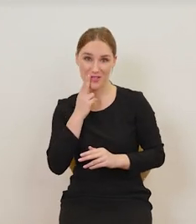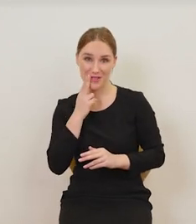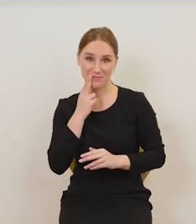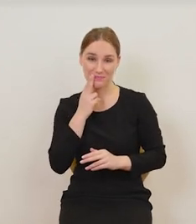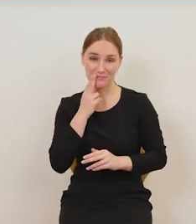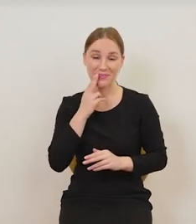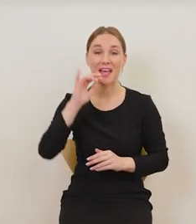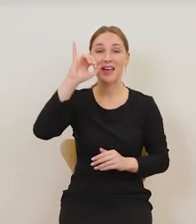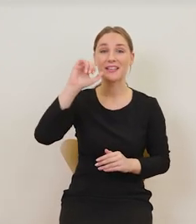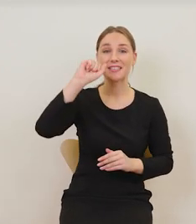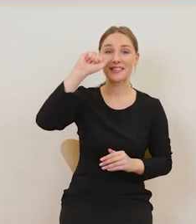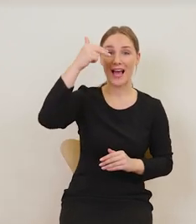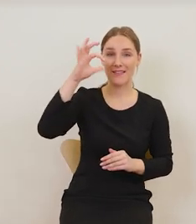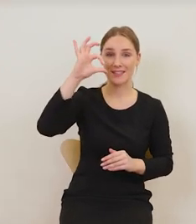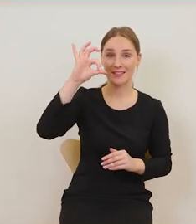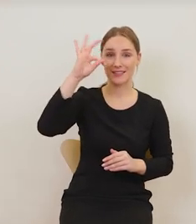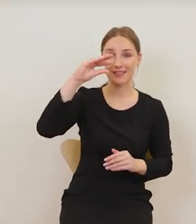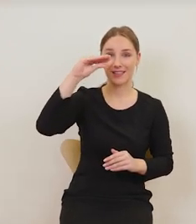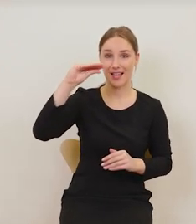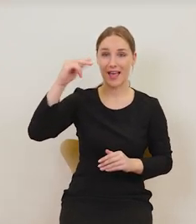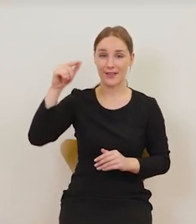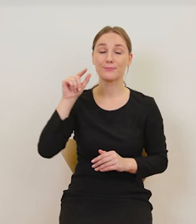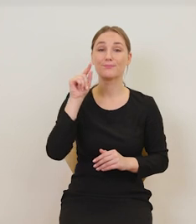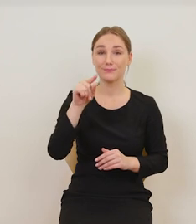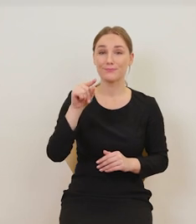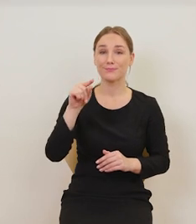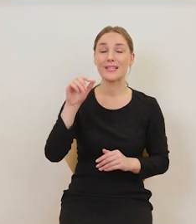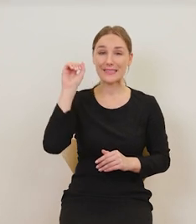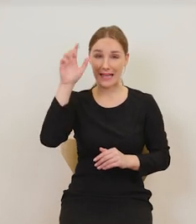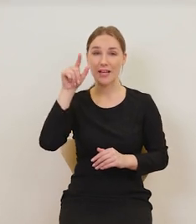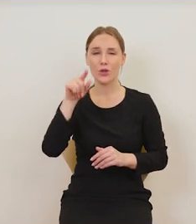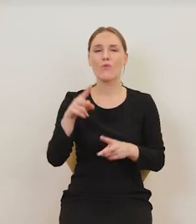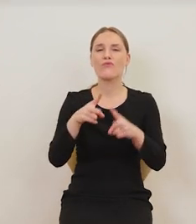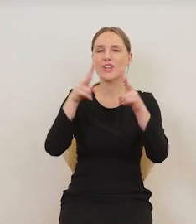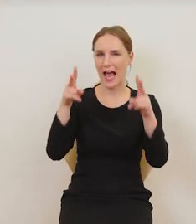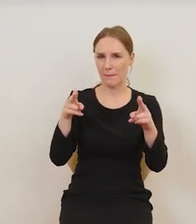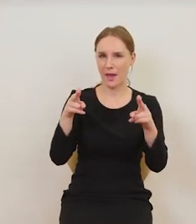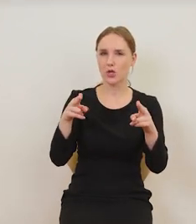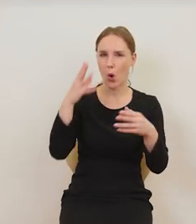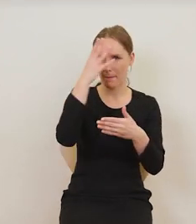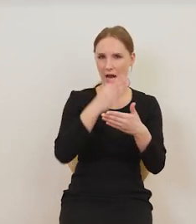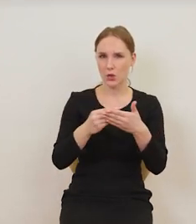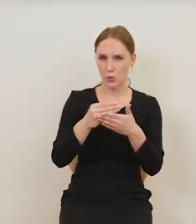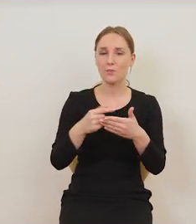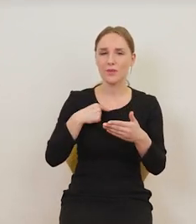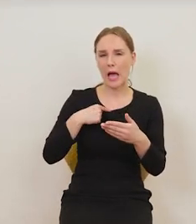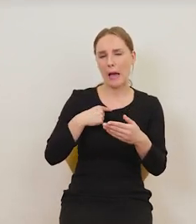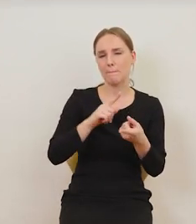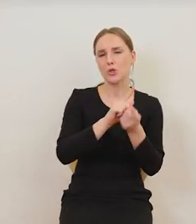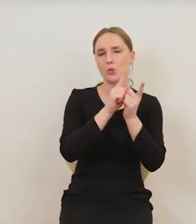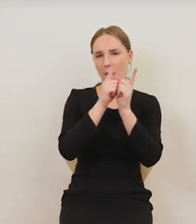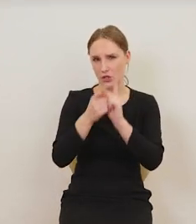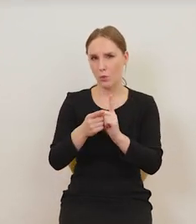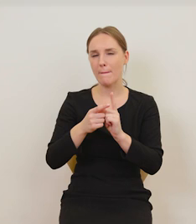Janem Stinem. To jest fragment większego obrazu, który przetłumaczyłem dość dowolnie, czym skorupka za młodu